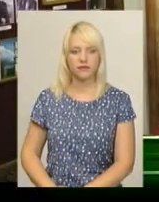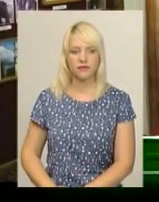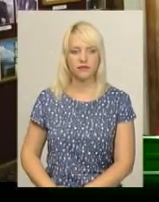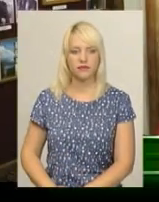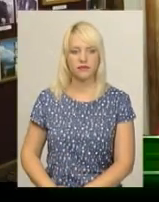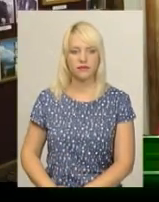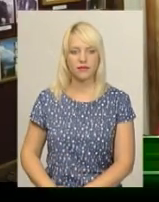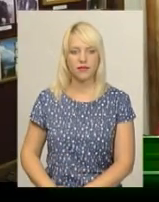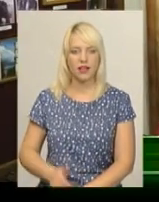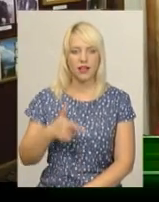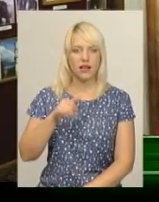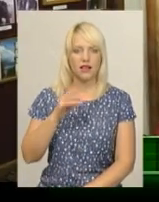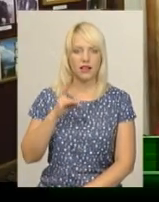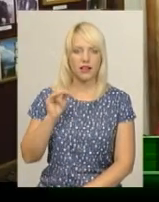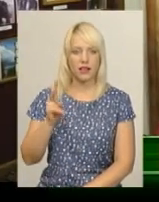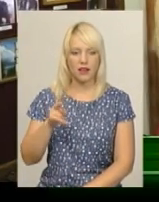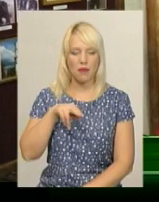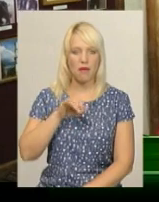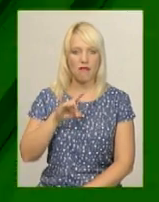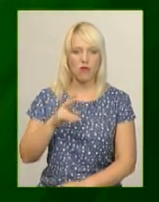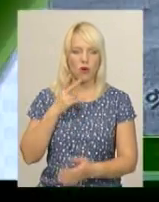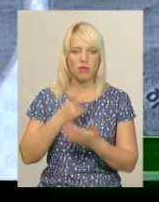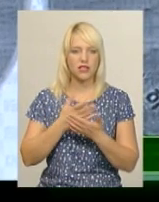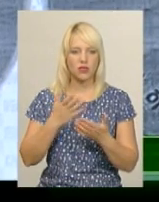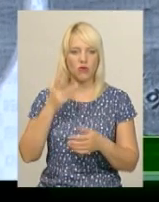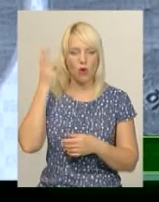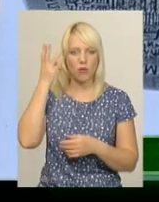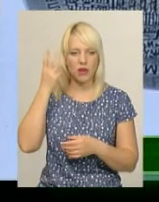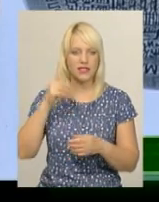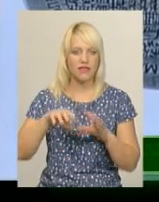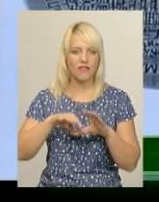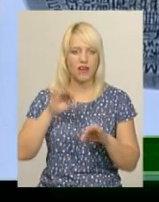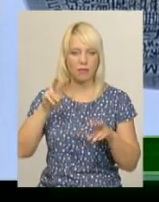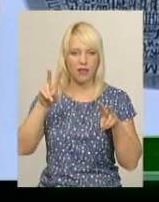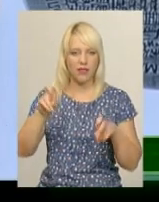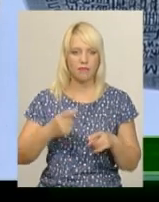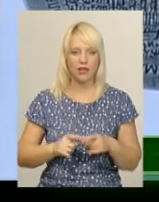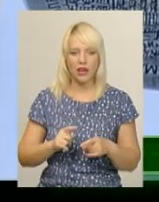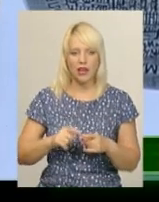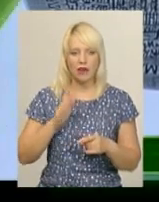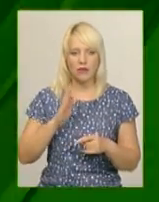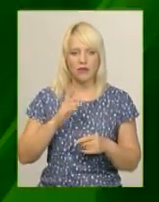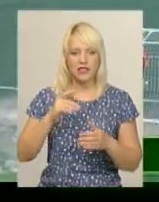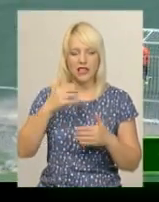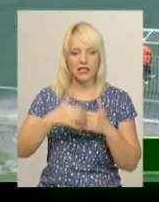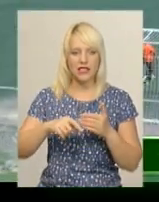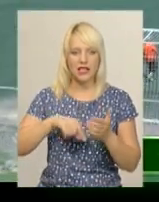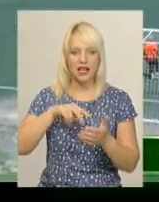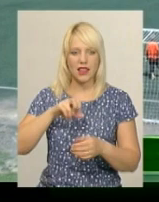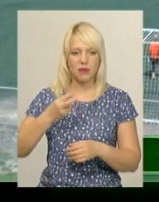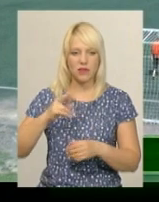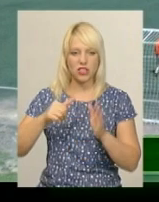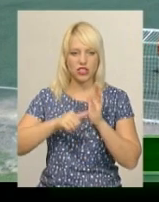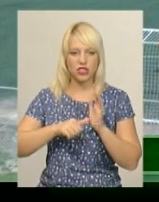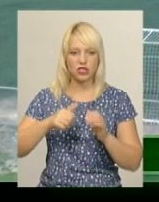Поет Павло Гірник презентував у Хмельницькому вибране. Перша туристична марка з'явиться в обласному центрі в середині липня. Шість команд